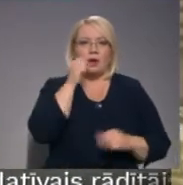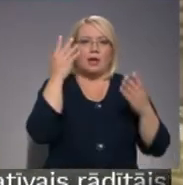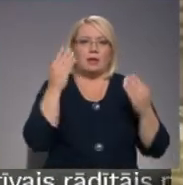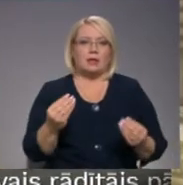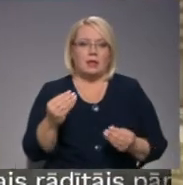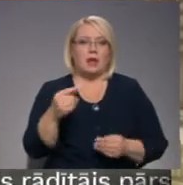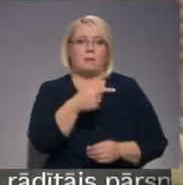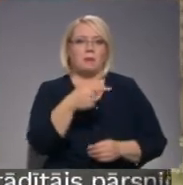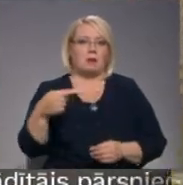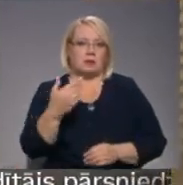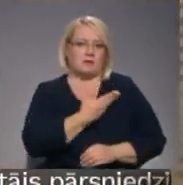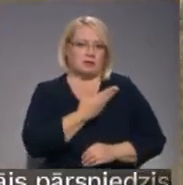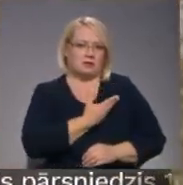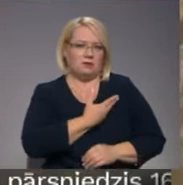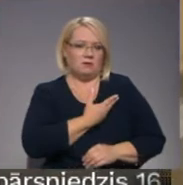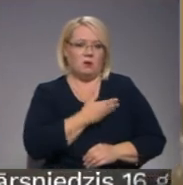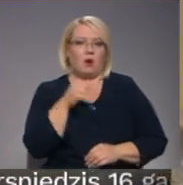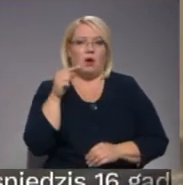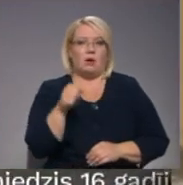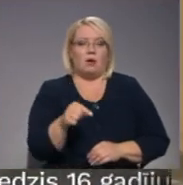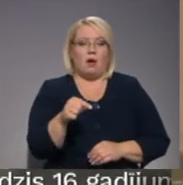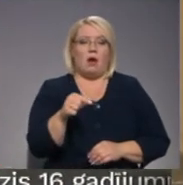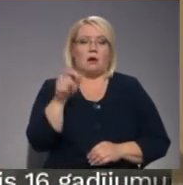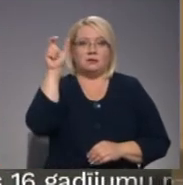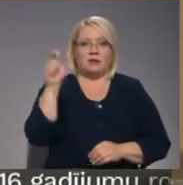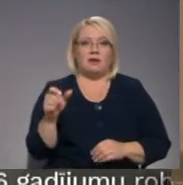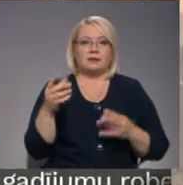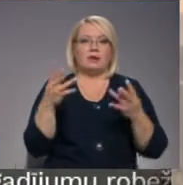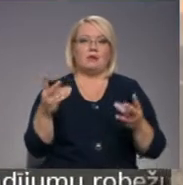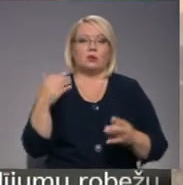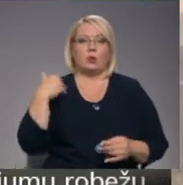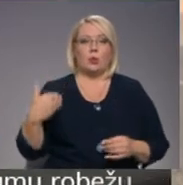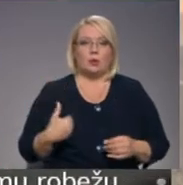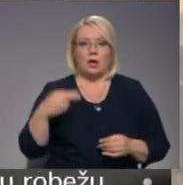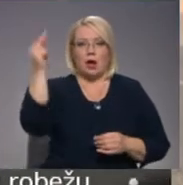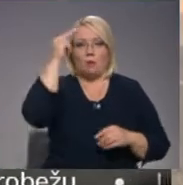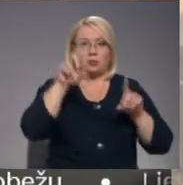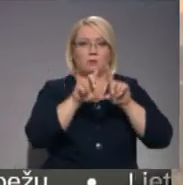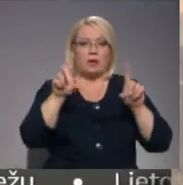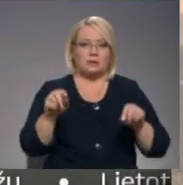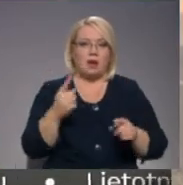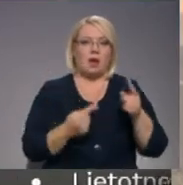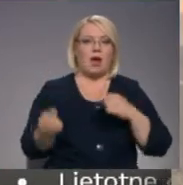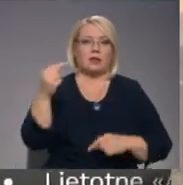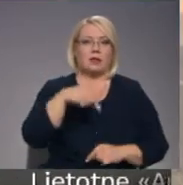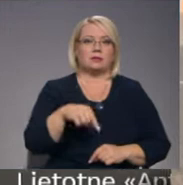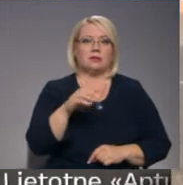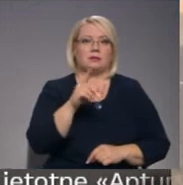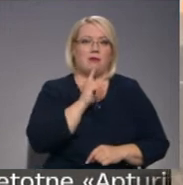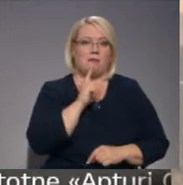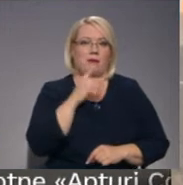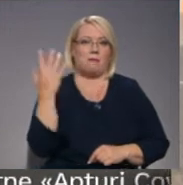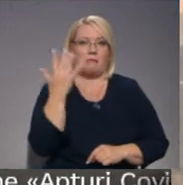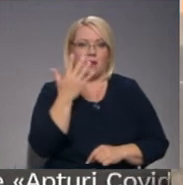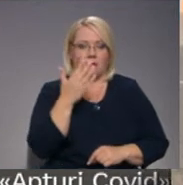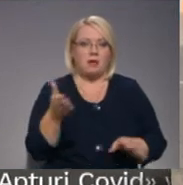uzturas pirmajā stāvā. Šī persona ir implicējusies kultīgā, mācība iestādē un atgriezesies sliepājā piekdiena. Atiecīgi, ka nav bijis tā, ka viņš pirms